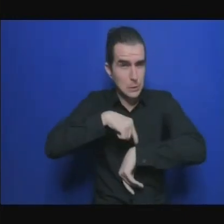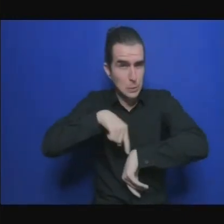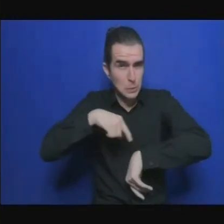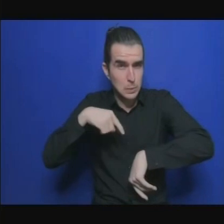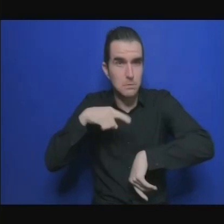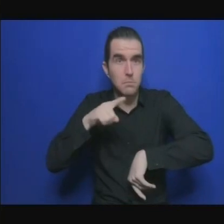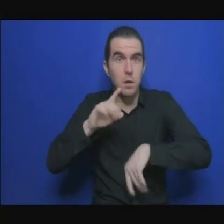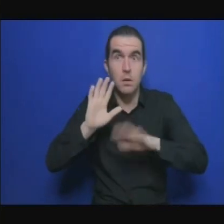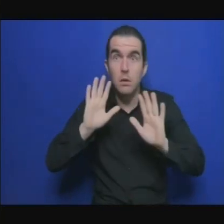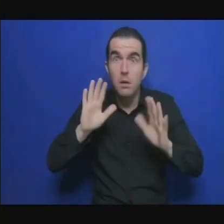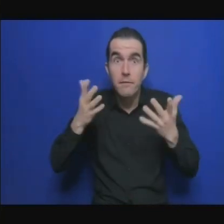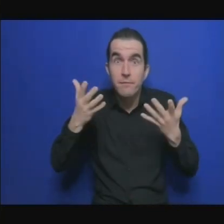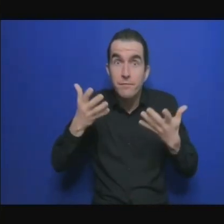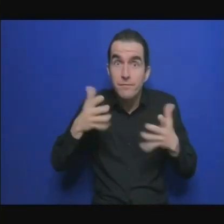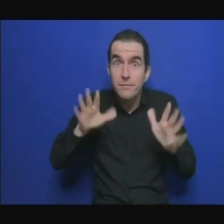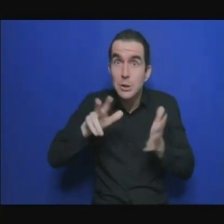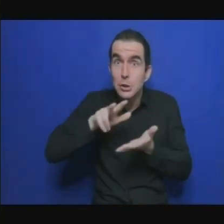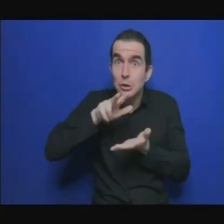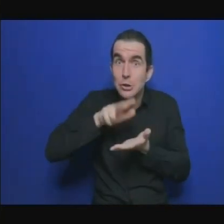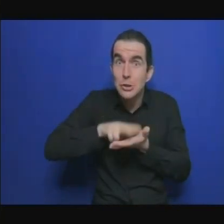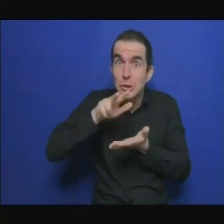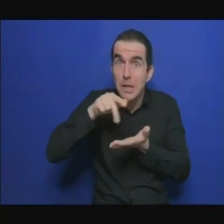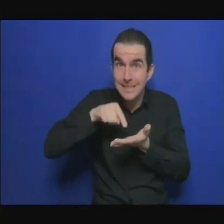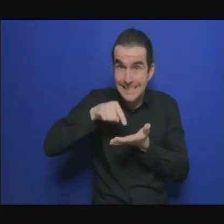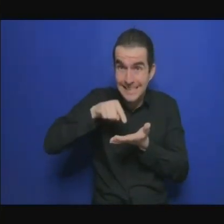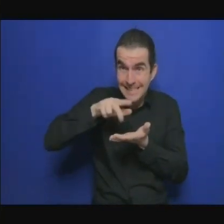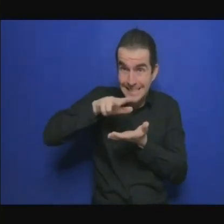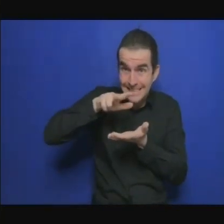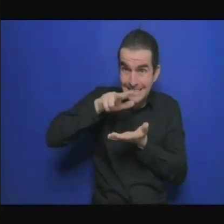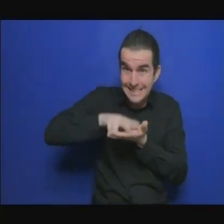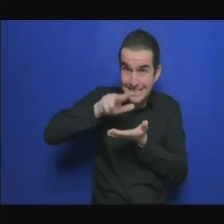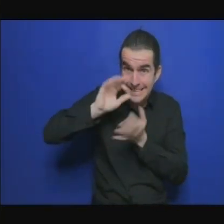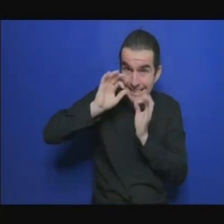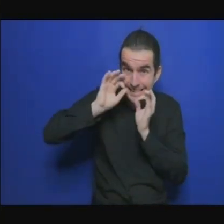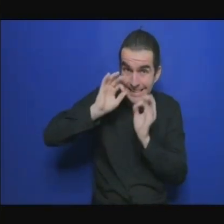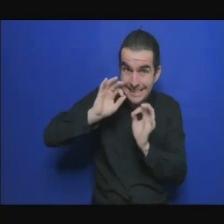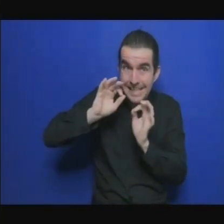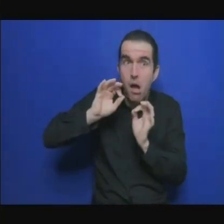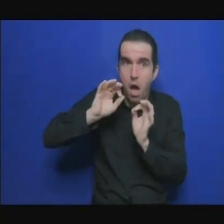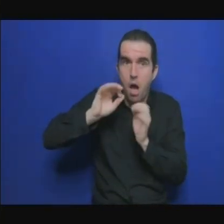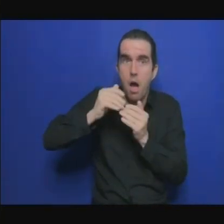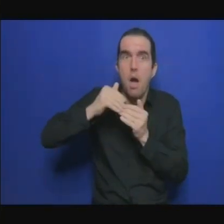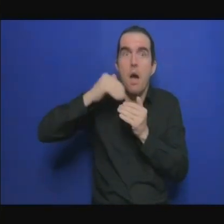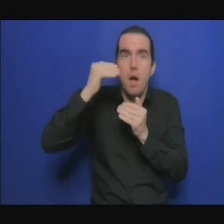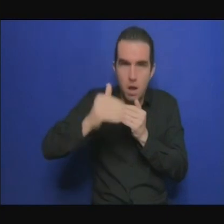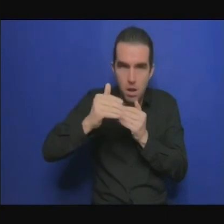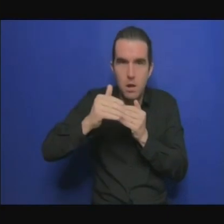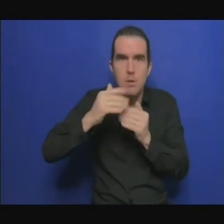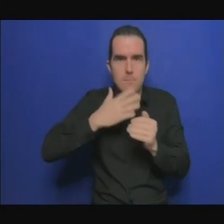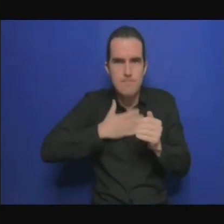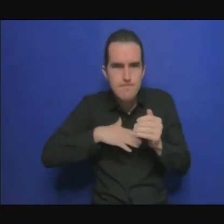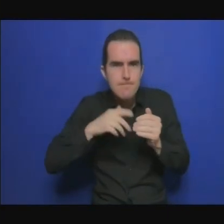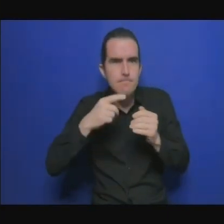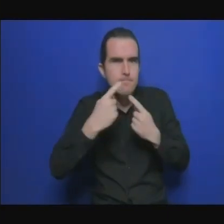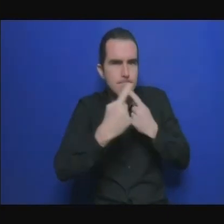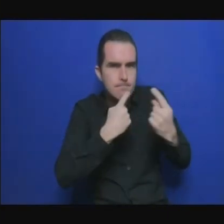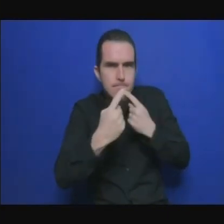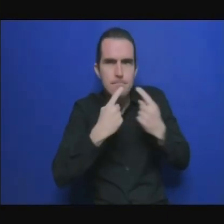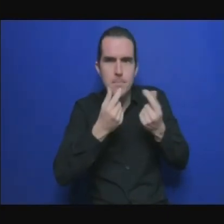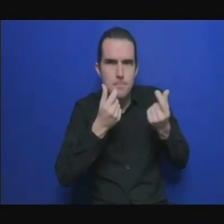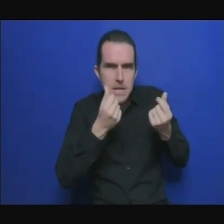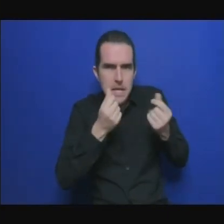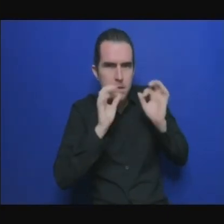encore plus difficile et le jour où on reçoit les ressources financières ça devient encore plus difficile car il faut ensuite rendre compte et